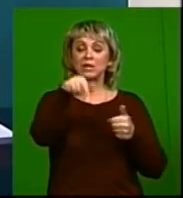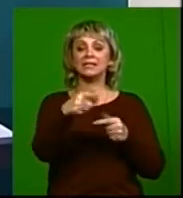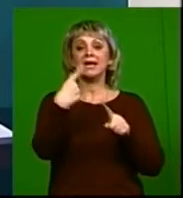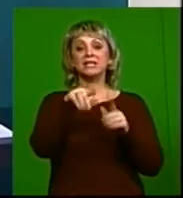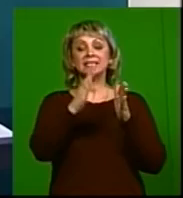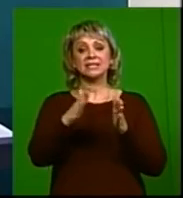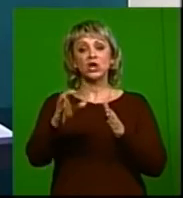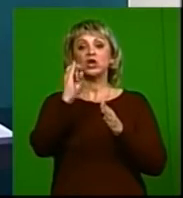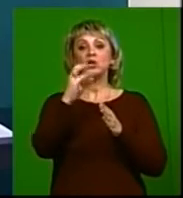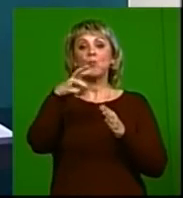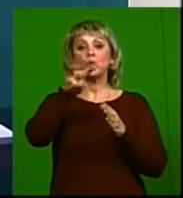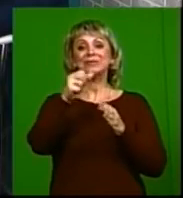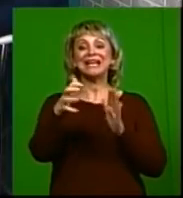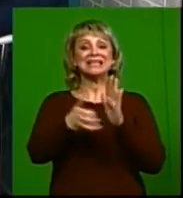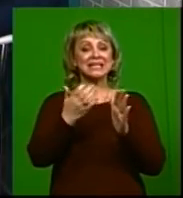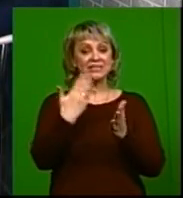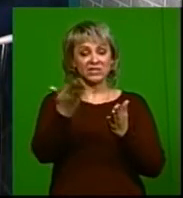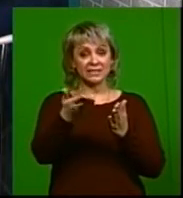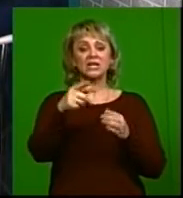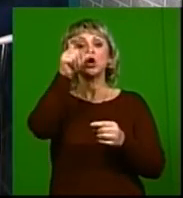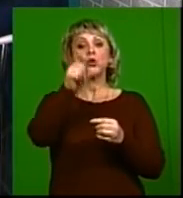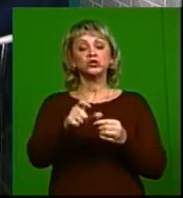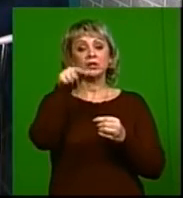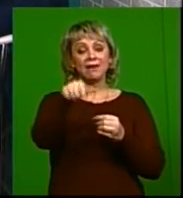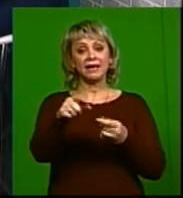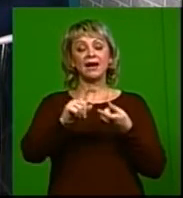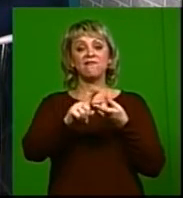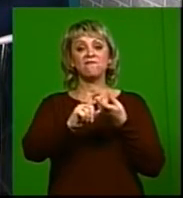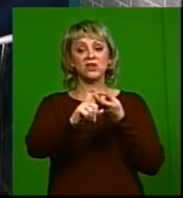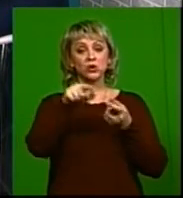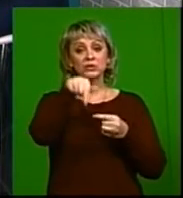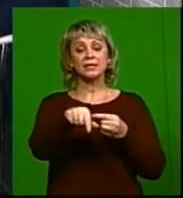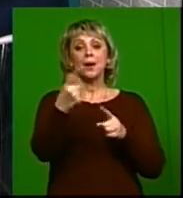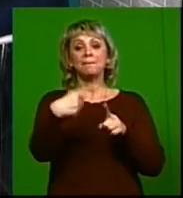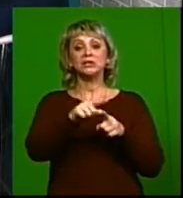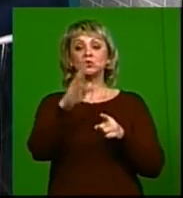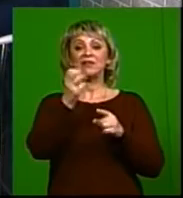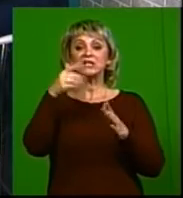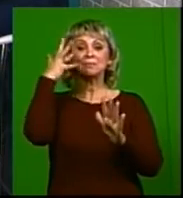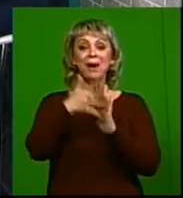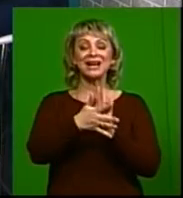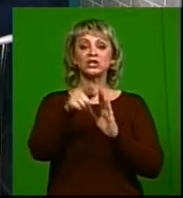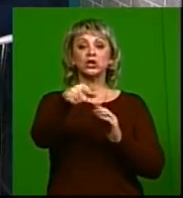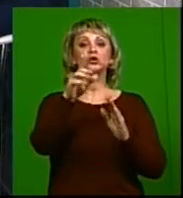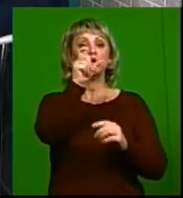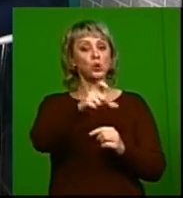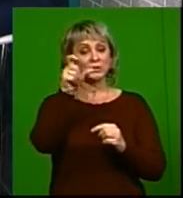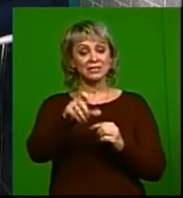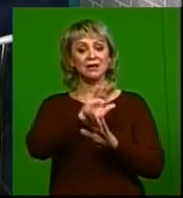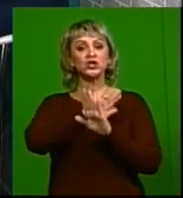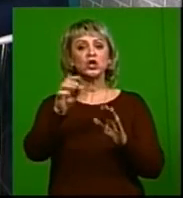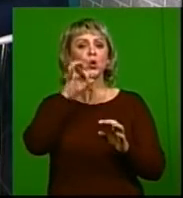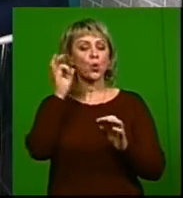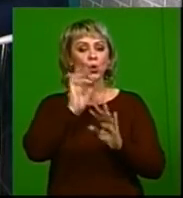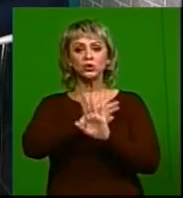называют иммунодефицитом. Но и человека, да, вирус иммунодефицита человека, потому что этот вирус поражает именно людей. Ни